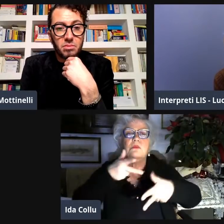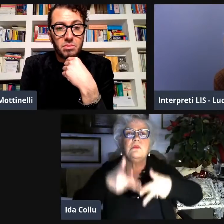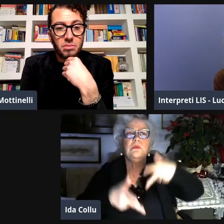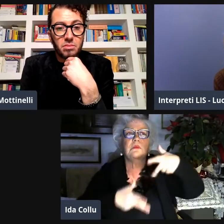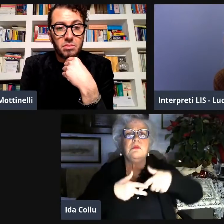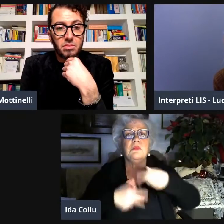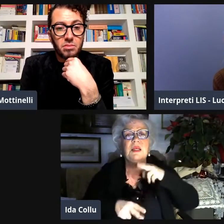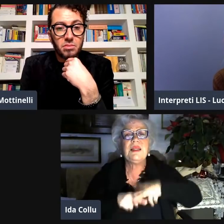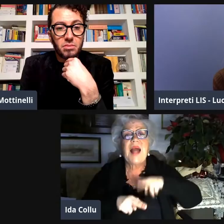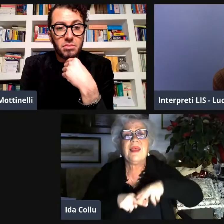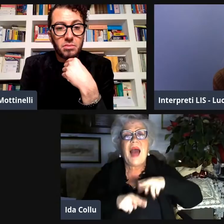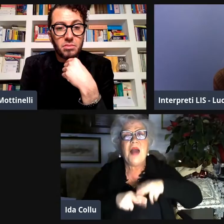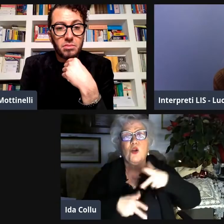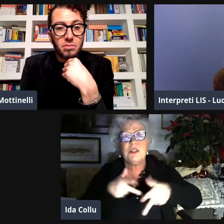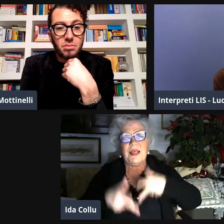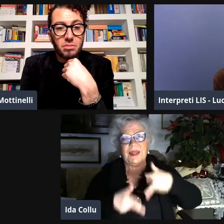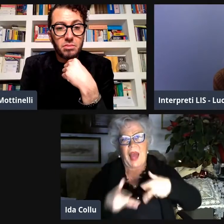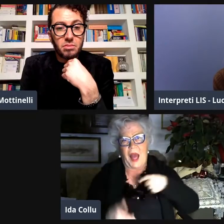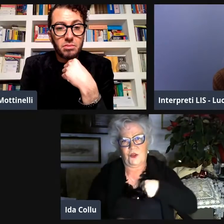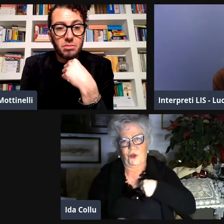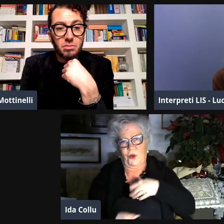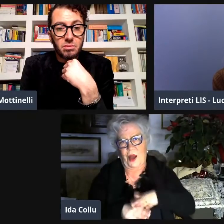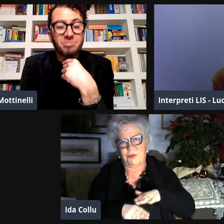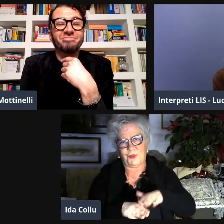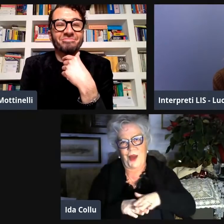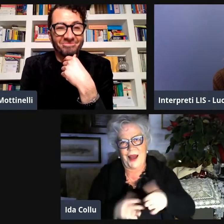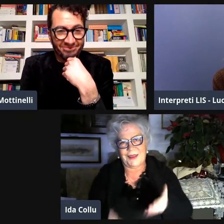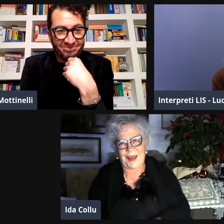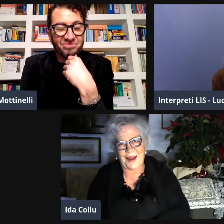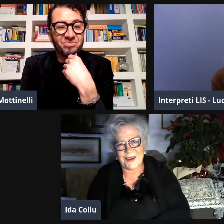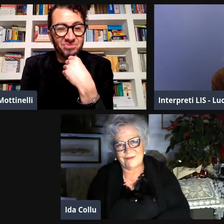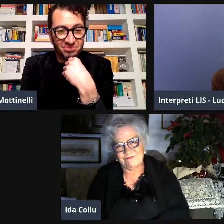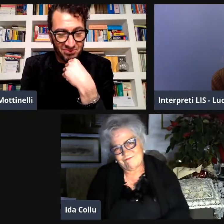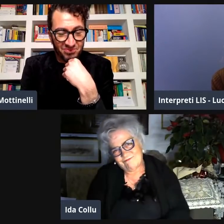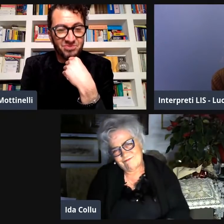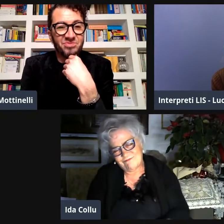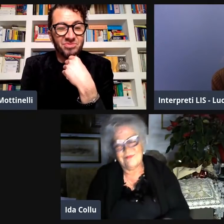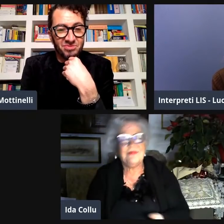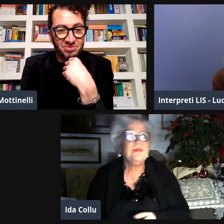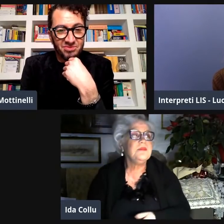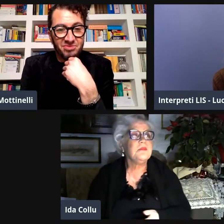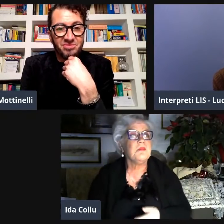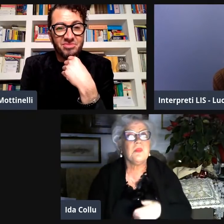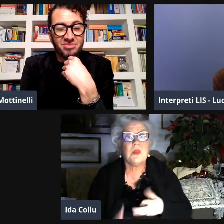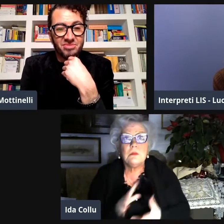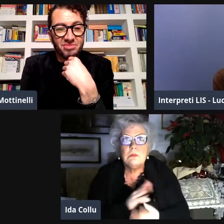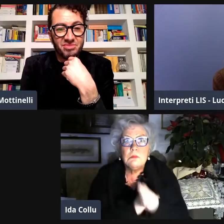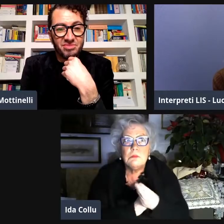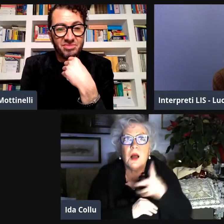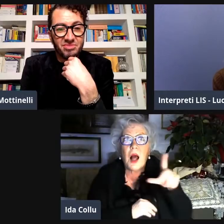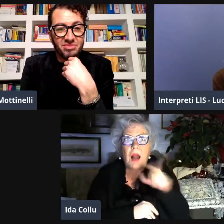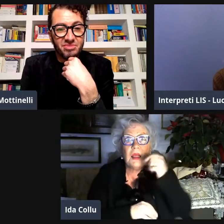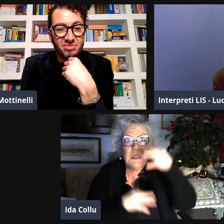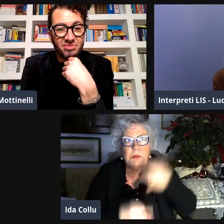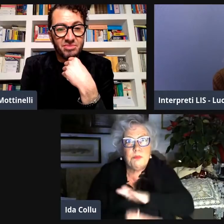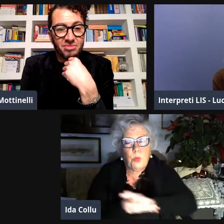ero un'esperta perché io in realtà come dicevo avevo un segnato molto vicino all'italiano